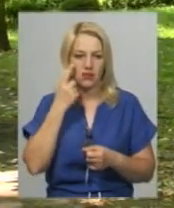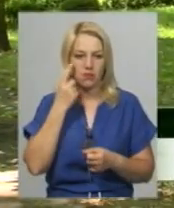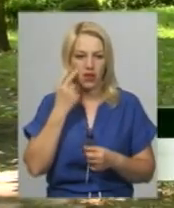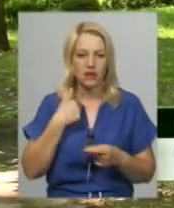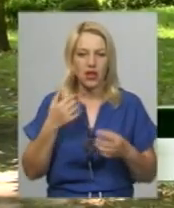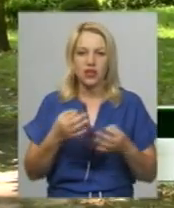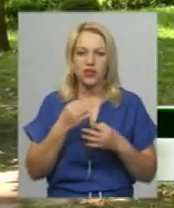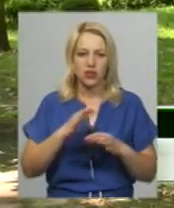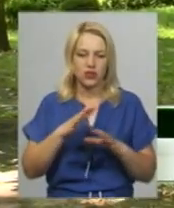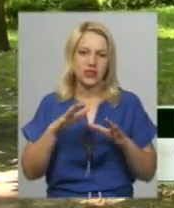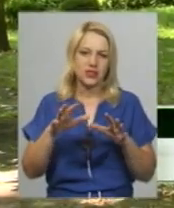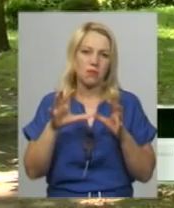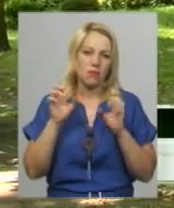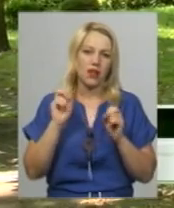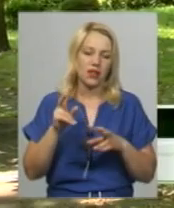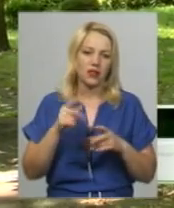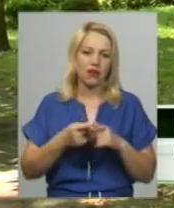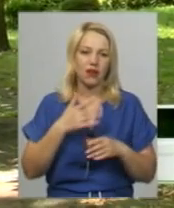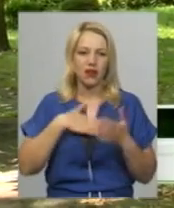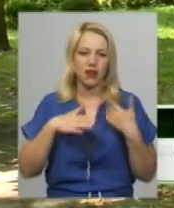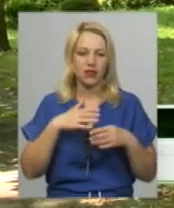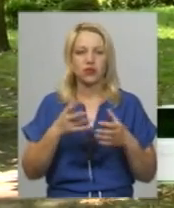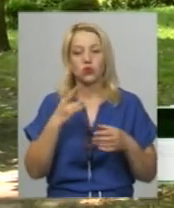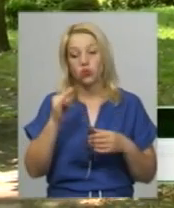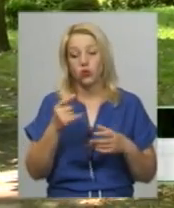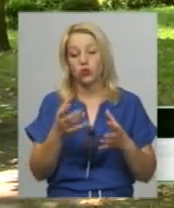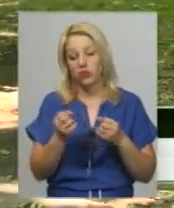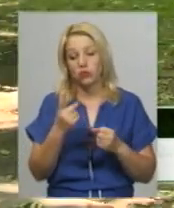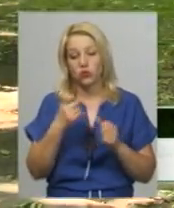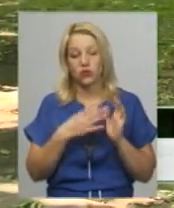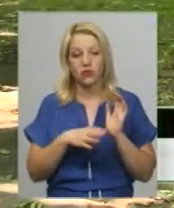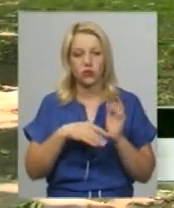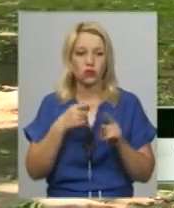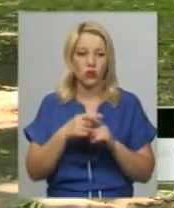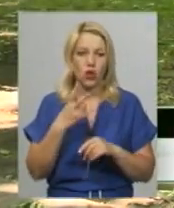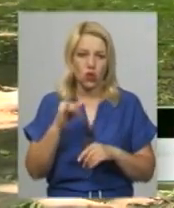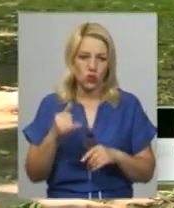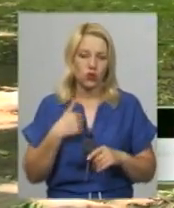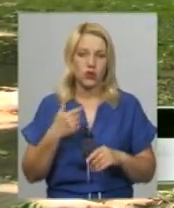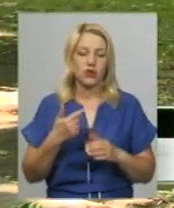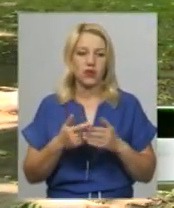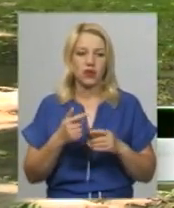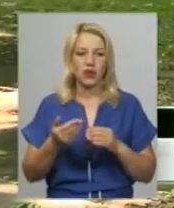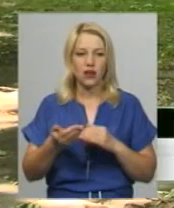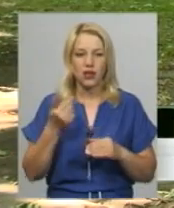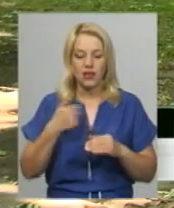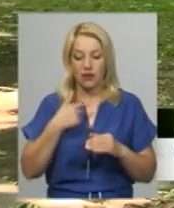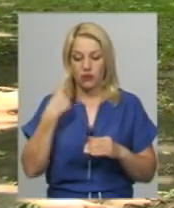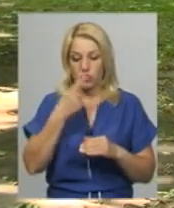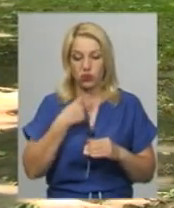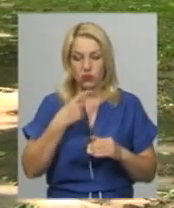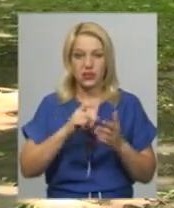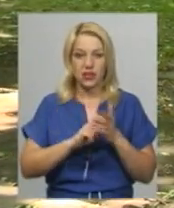сприймала цей екраність, думала, ну, помрію собі, отримую там 190 плюс і так і буде. Я зайшла в свій особистий кабінет,